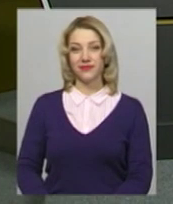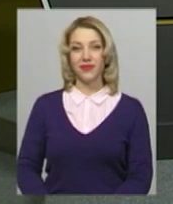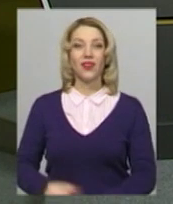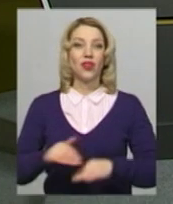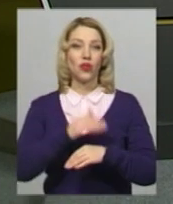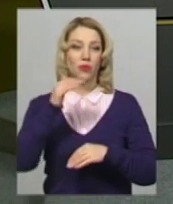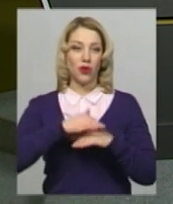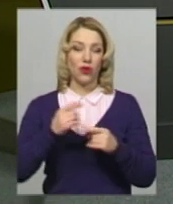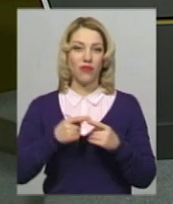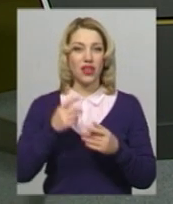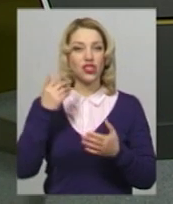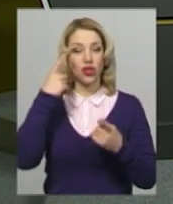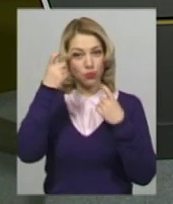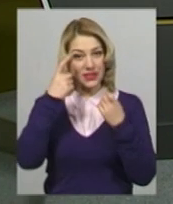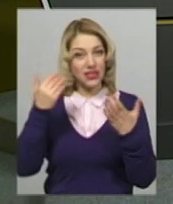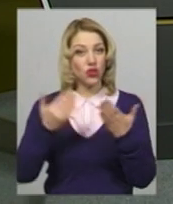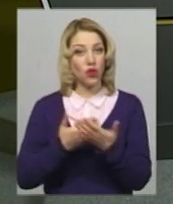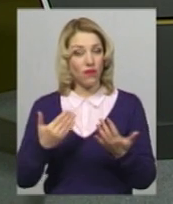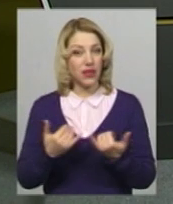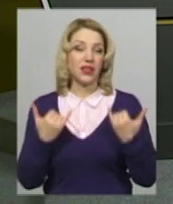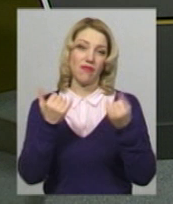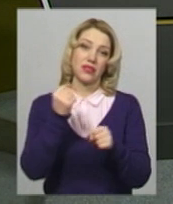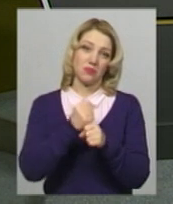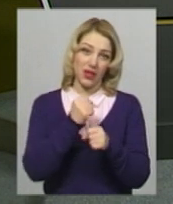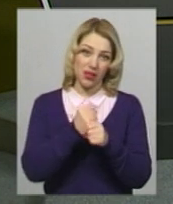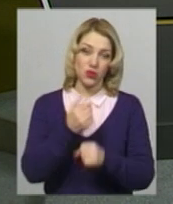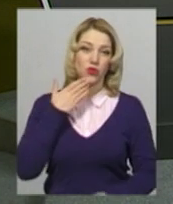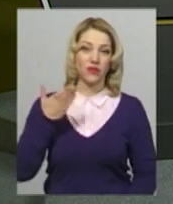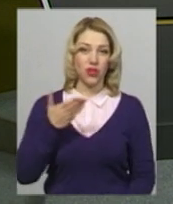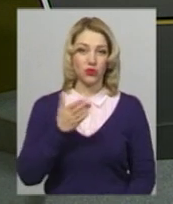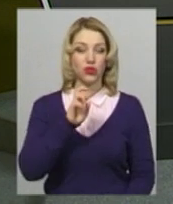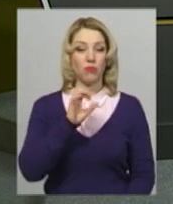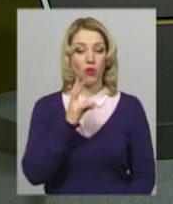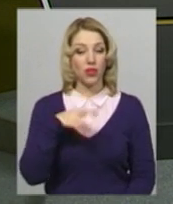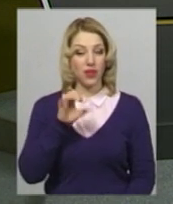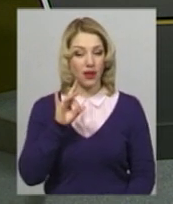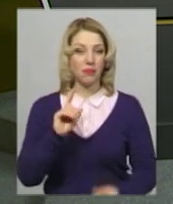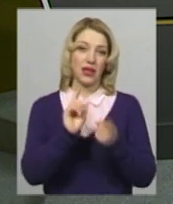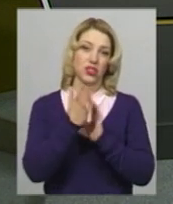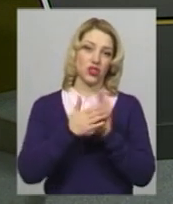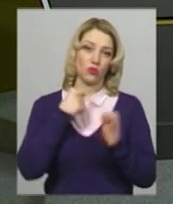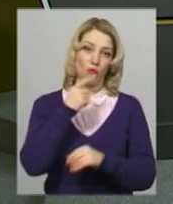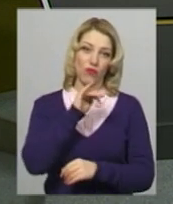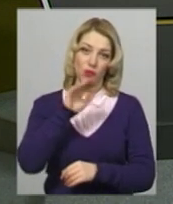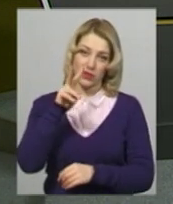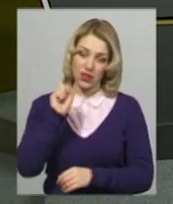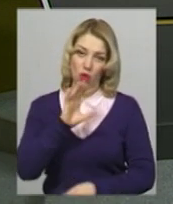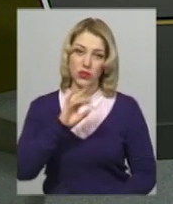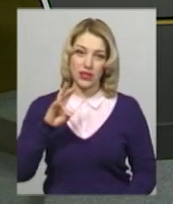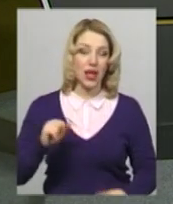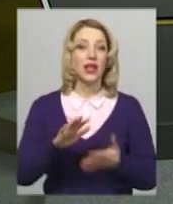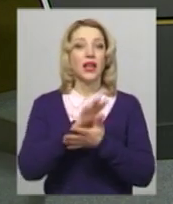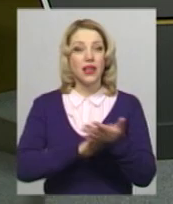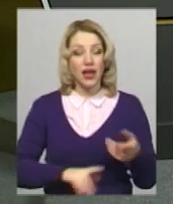Доброго вечора, в ефірі інформаційний випуск новин. У студії для вас працюють ведуча Вікторія Бондар, переклад на жестову мову Оксани Фіновської.